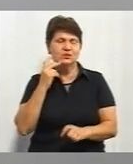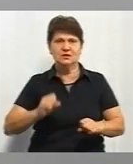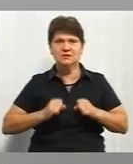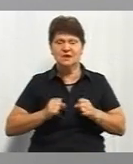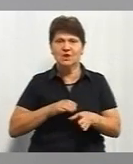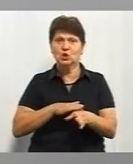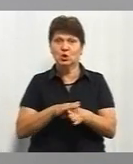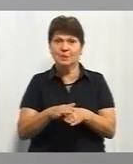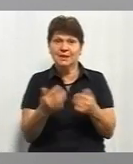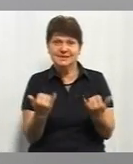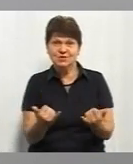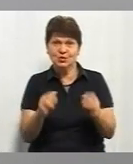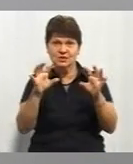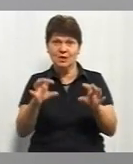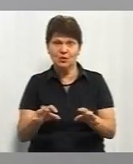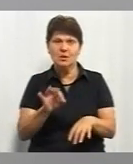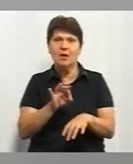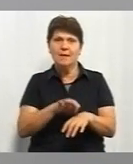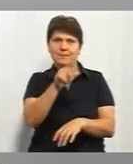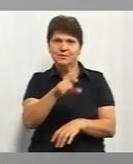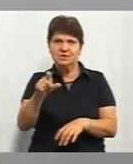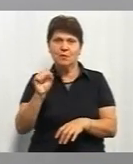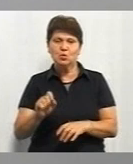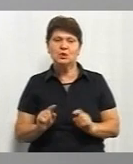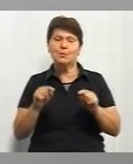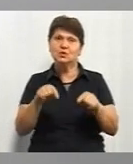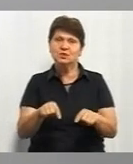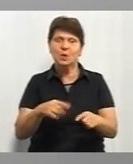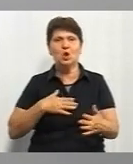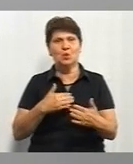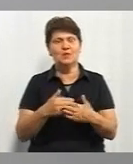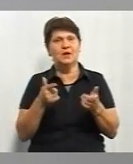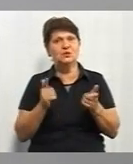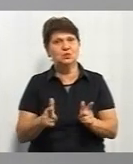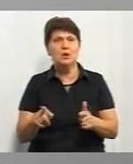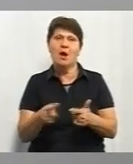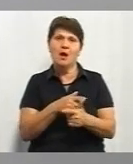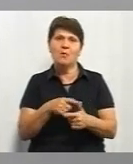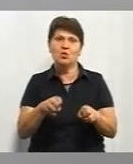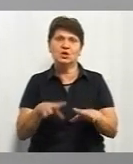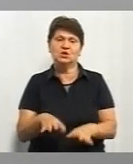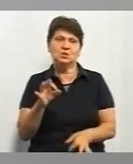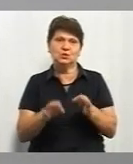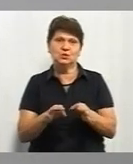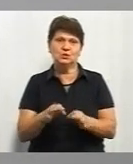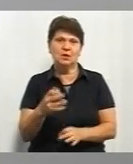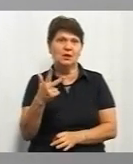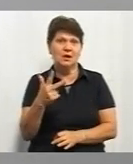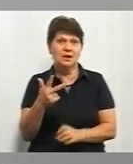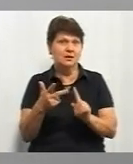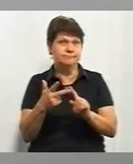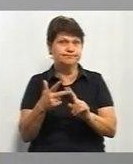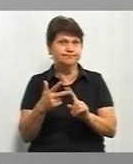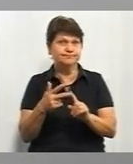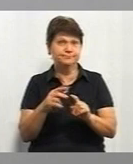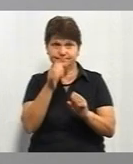цього закону. Тобто пацієнти можуть поступити в лікарню або за добровільну згоду, або за рішенням суду. Третього не дано. І